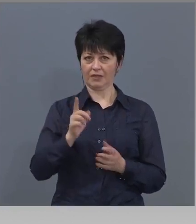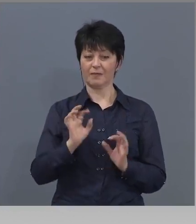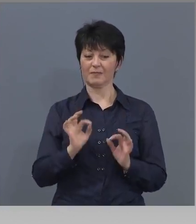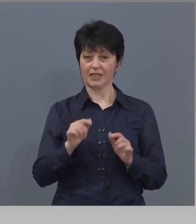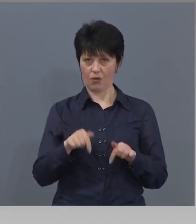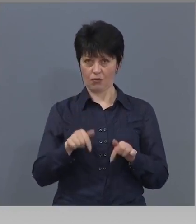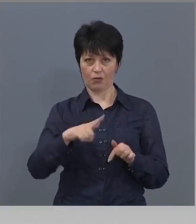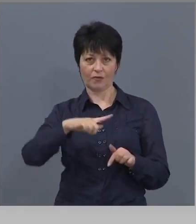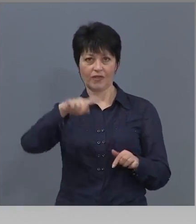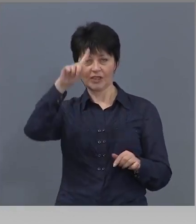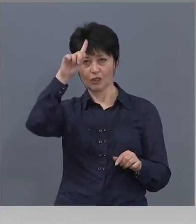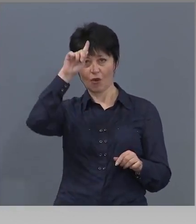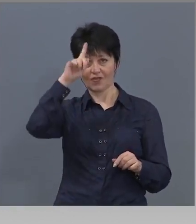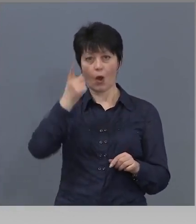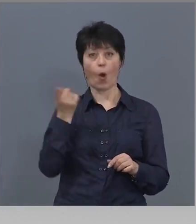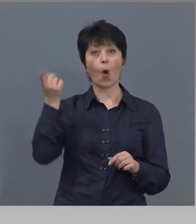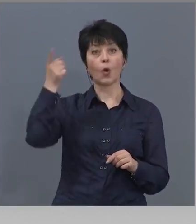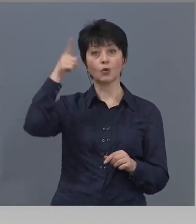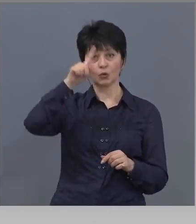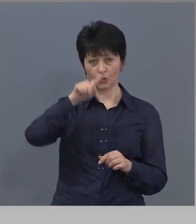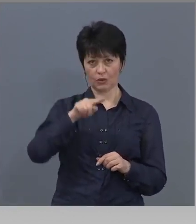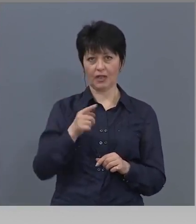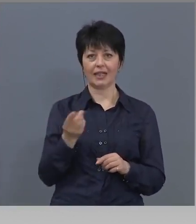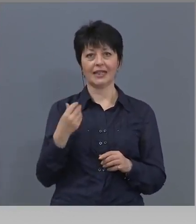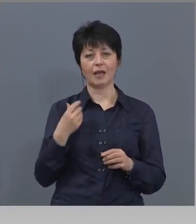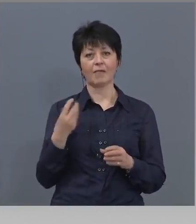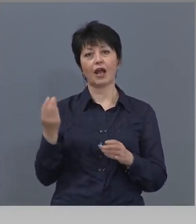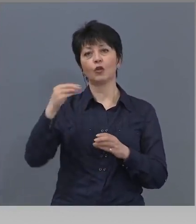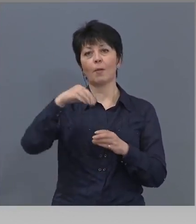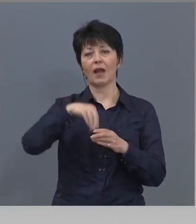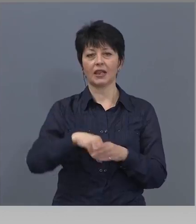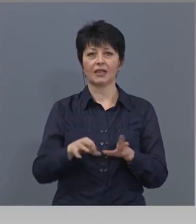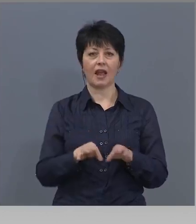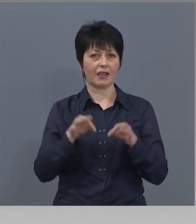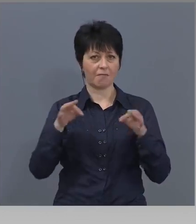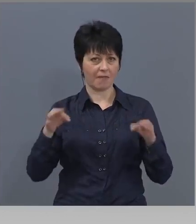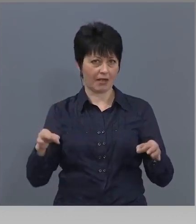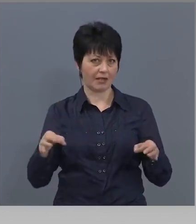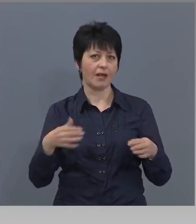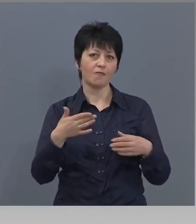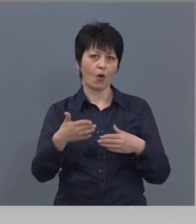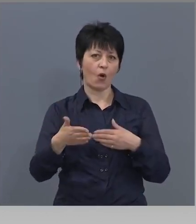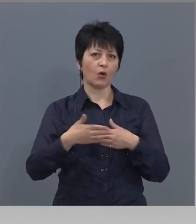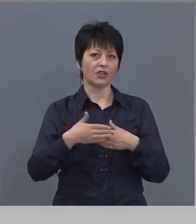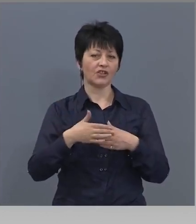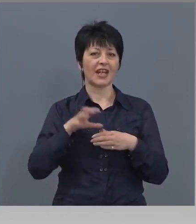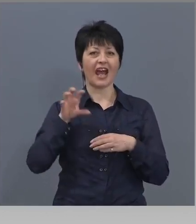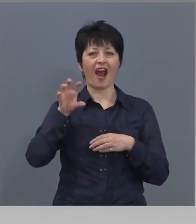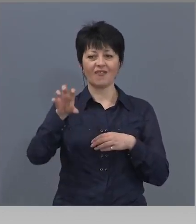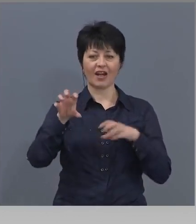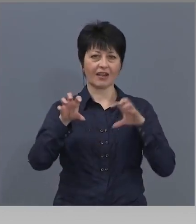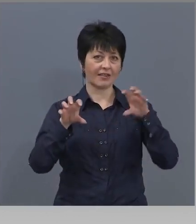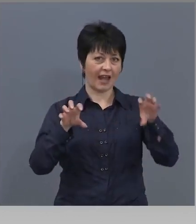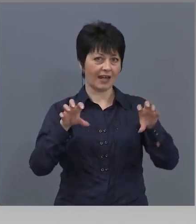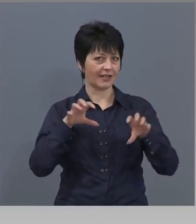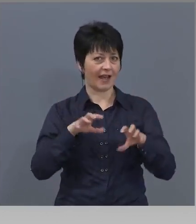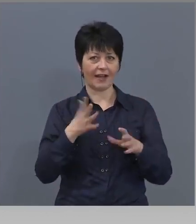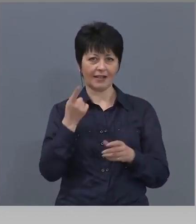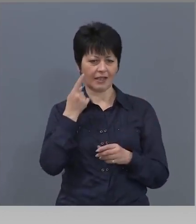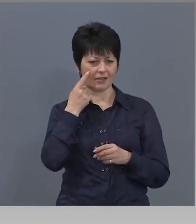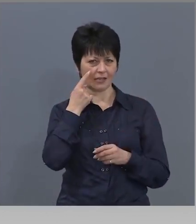от утре да се предприемат допълнителни мерки по отношение на кварталите, къде се забелязва